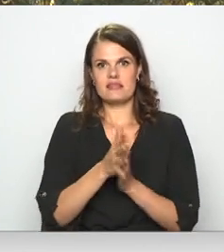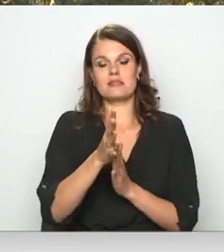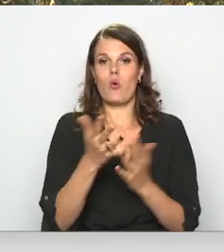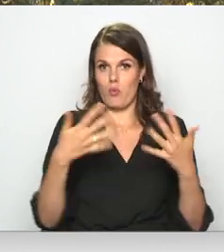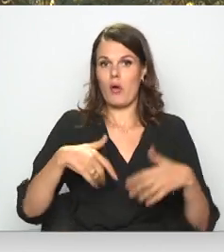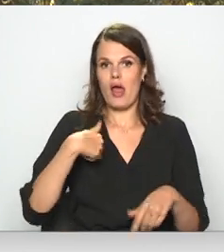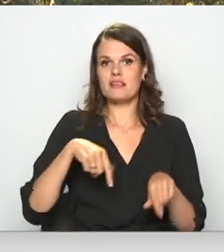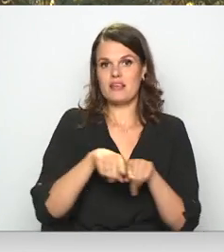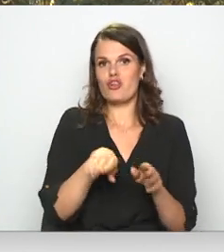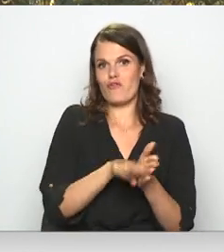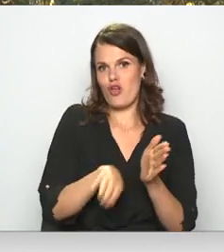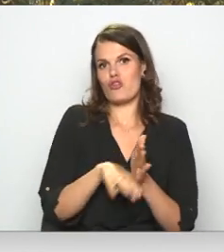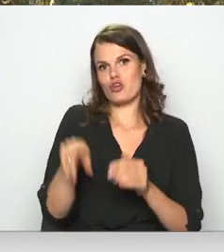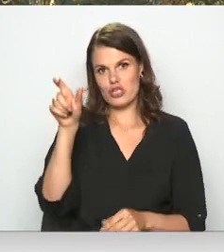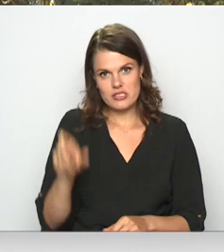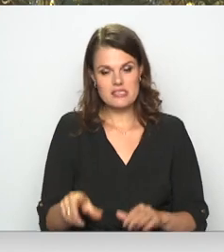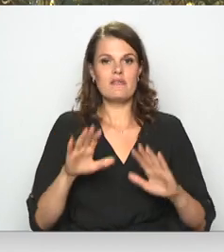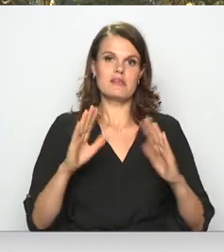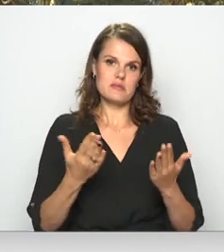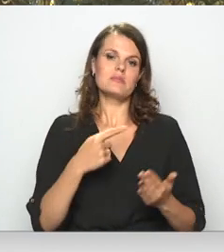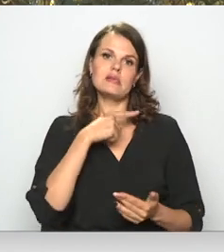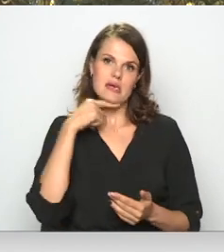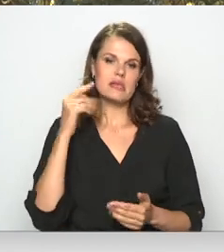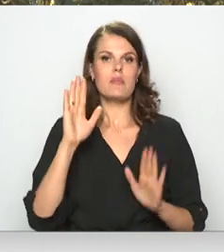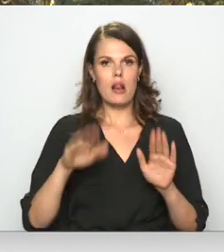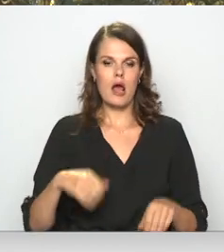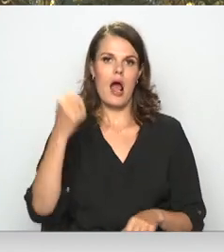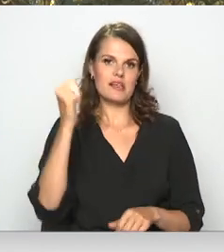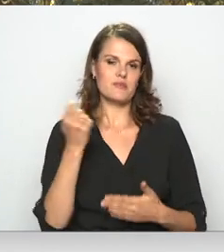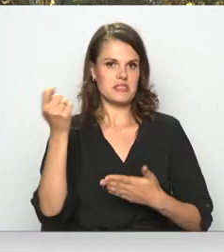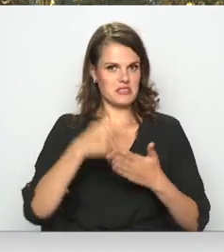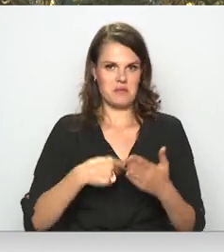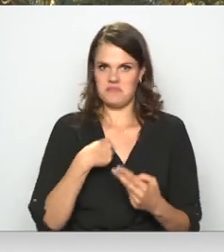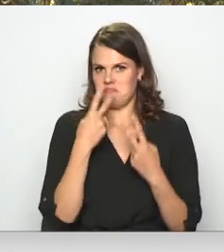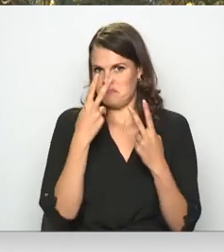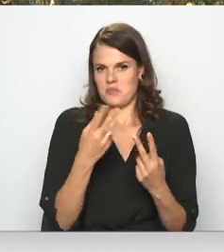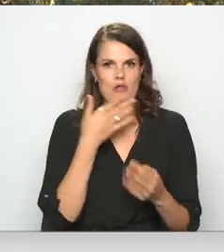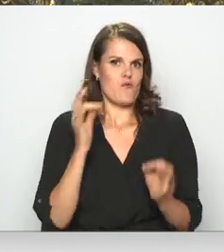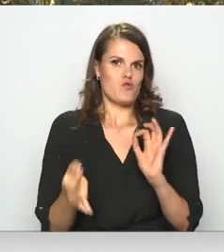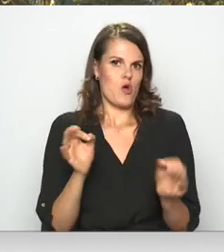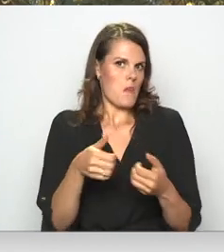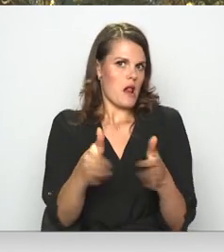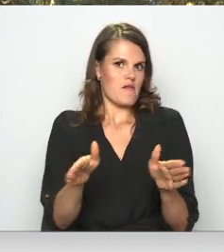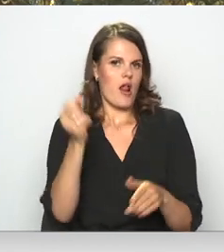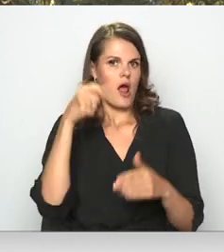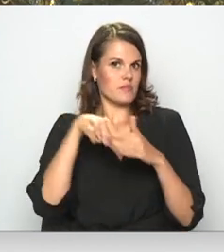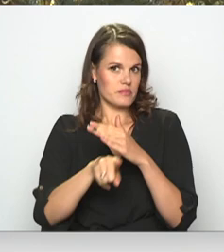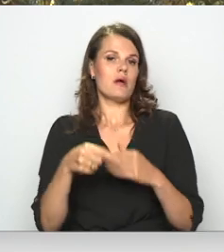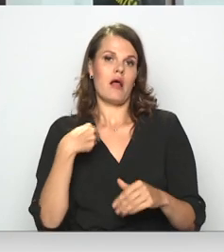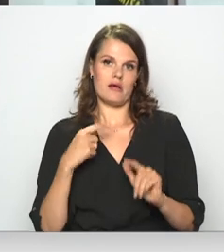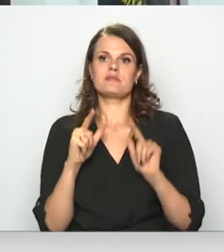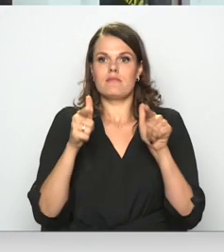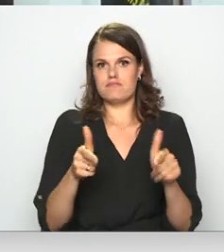iedzīvotājs, bet lai panākt piemēram azartspēļu zāles lēkšana, kas man nav pieņemama, tad es arī esu nācis